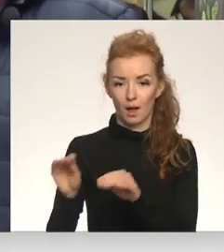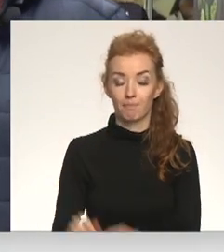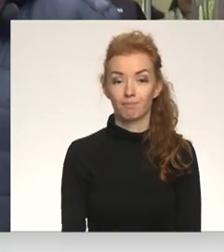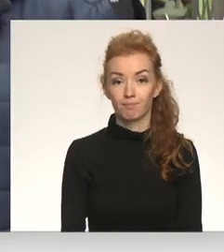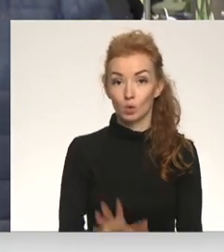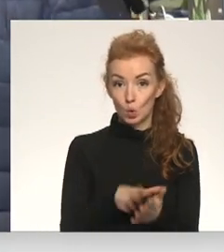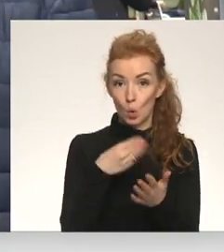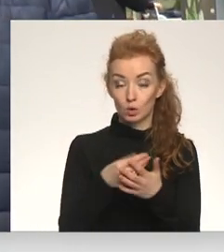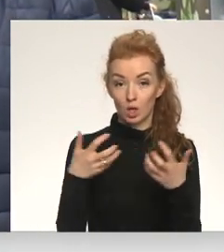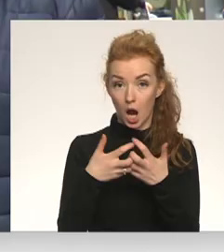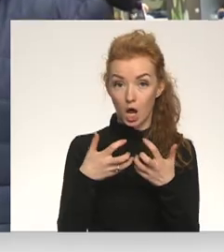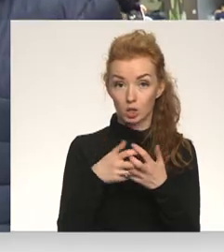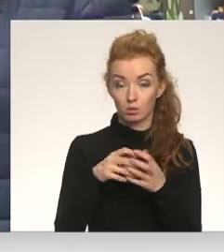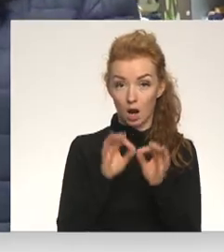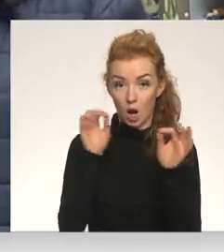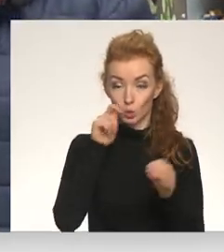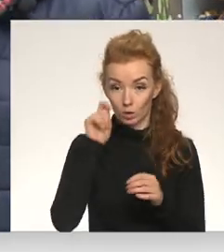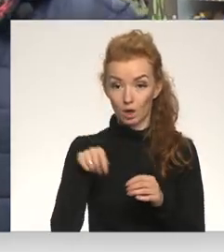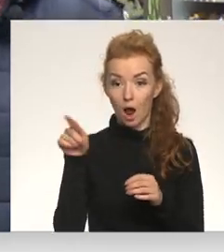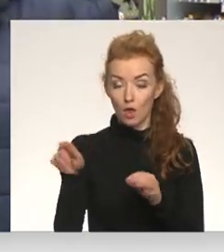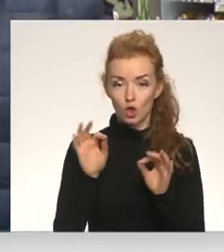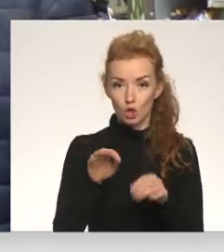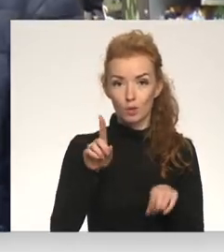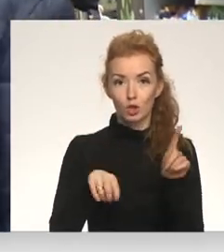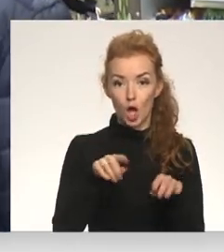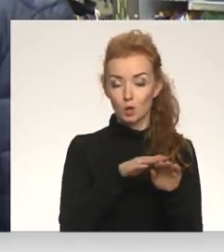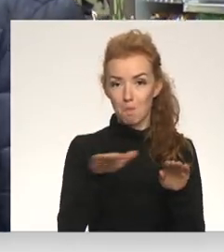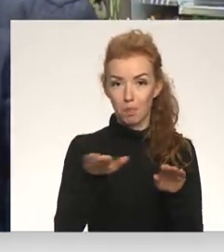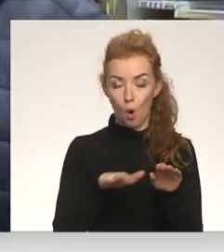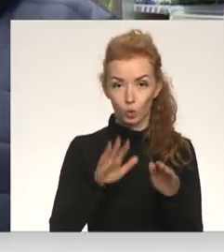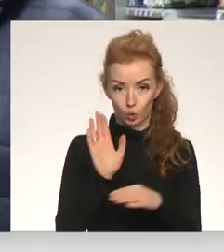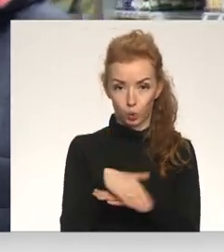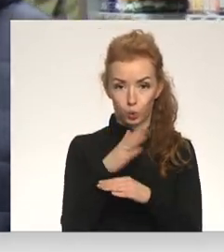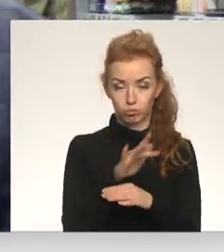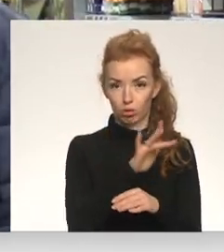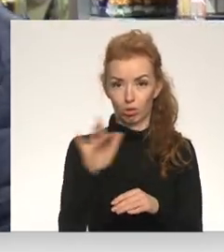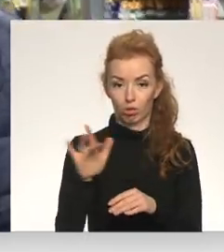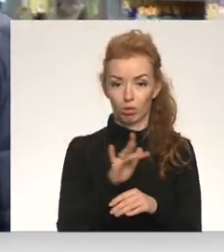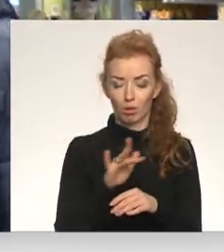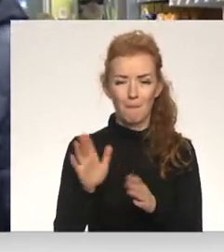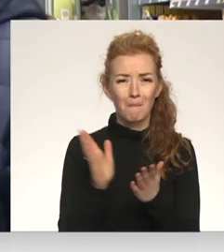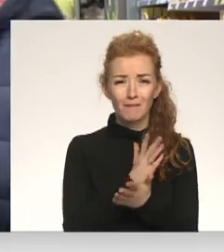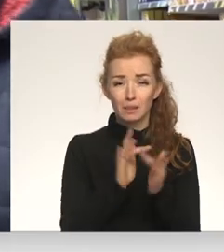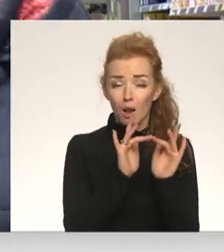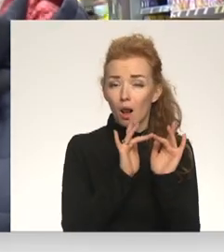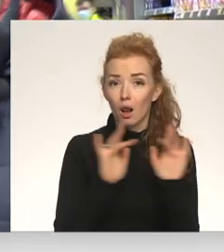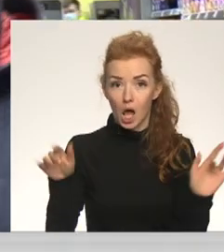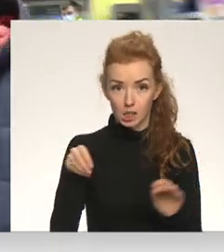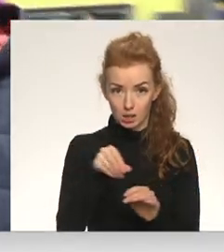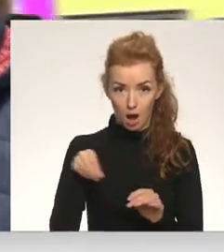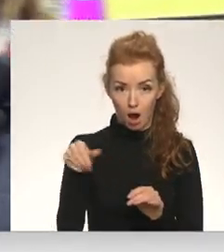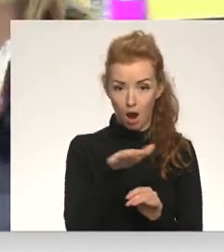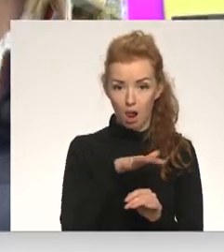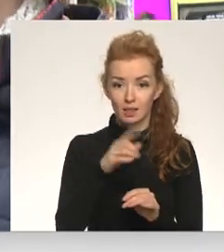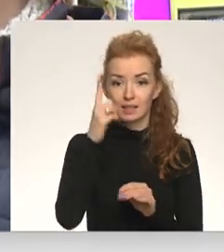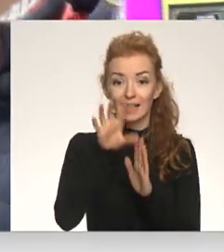Ukrainā ir sākusies karadarbība, krietni tukšāk palikuši arī veikalu plaukti. Pilnīgi tukši ir sāles plauktis,